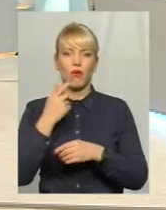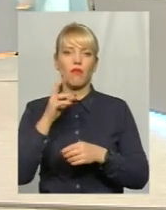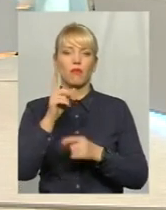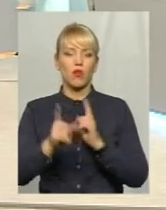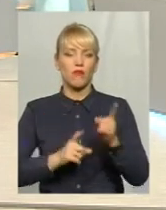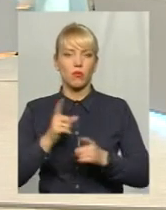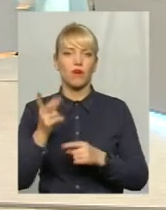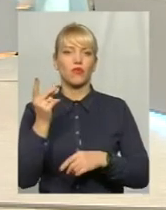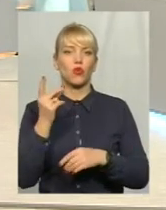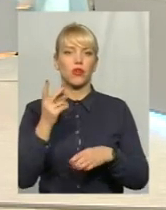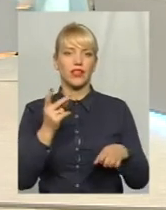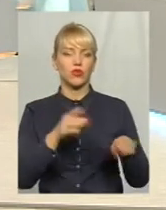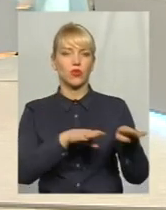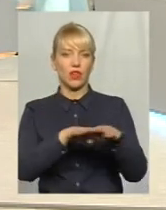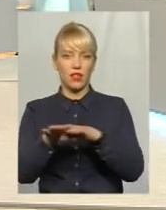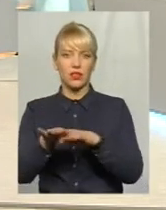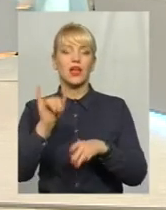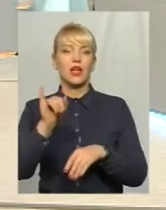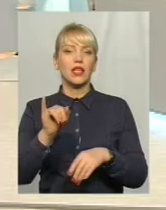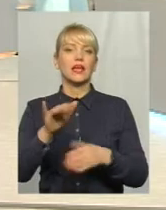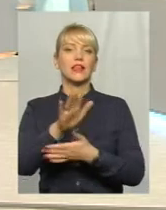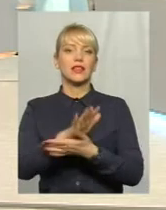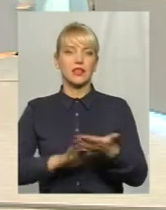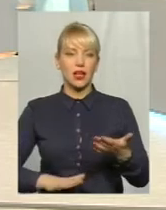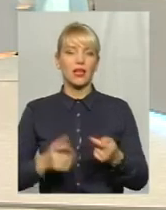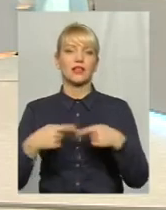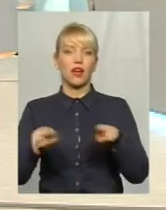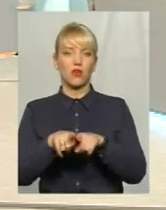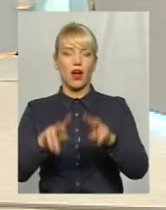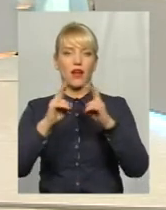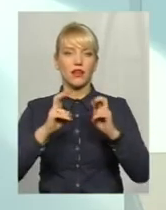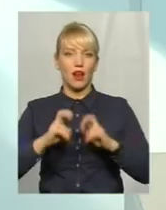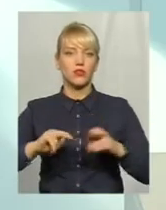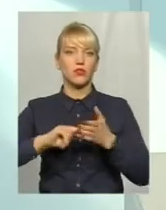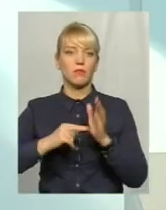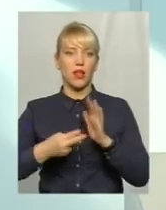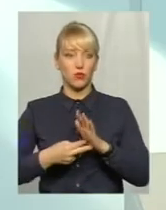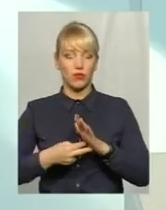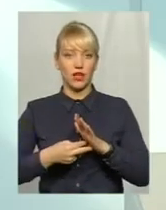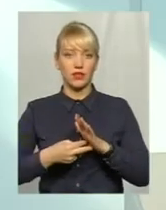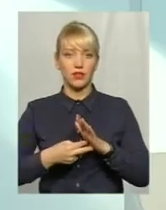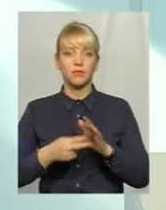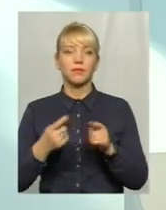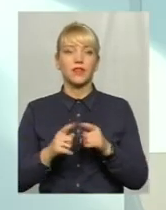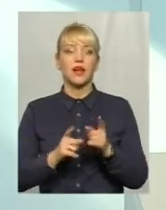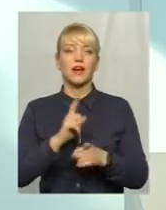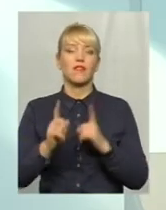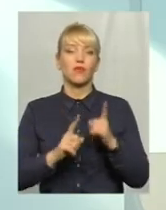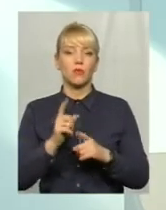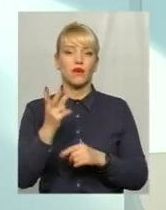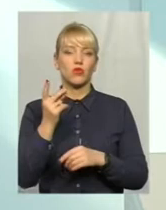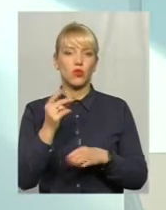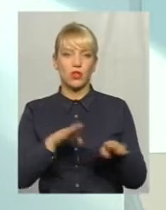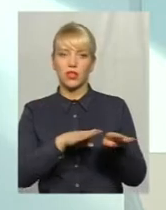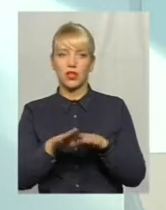Ну, і далі отакого аналізу і планування реформа вторинної органки далі не